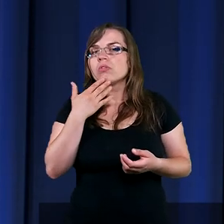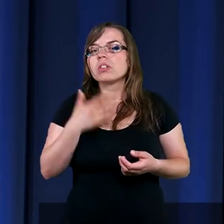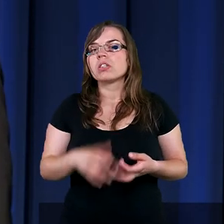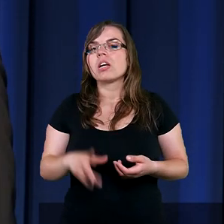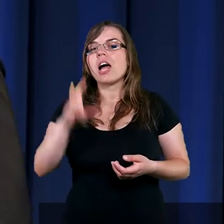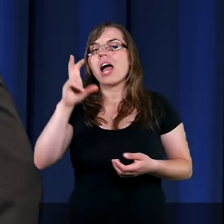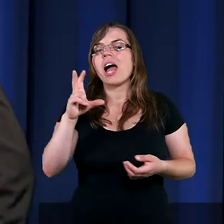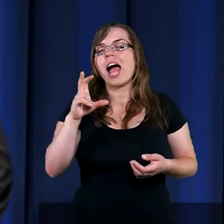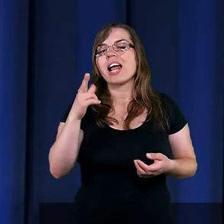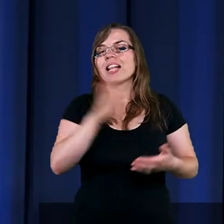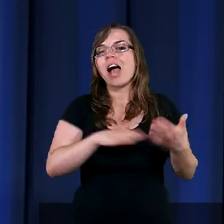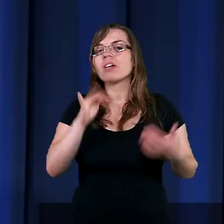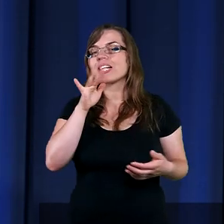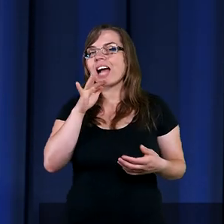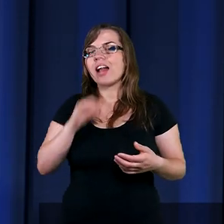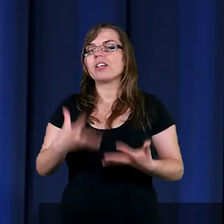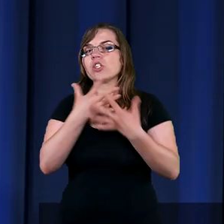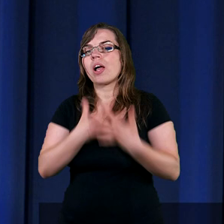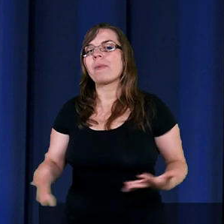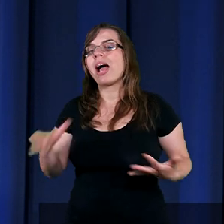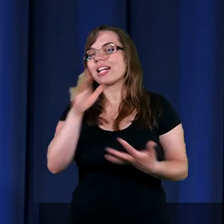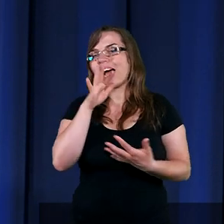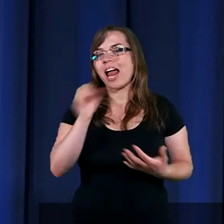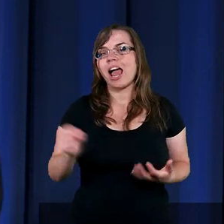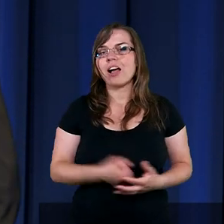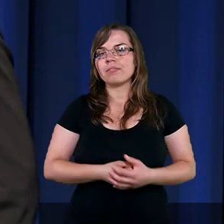Eretz Izrael. Ziemia Izraela.